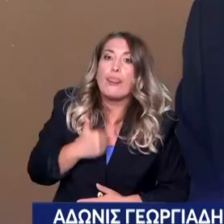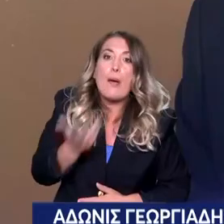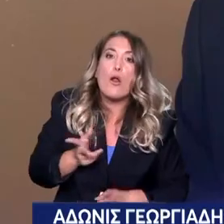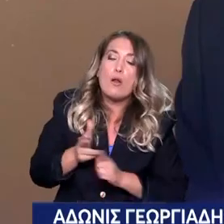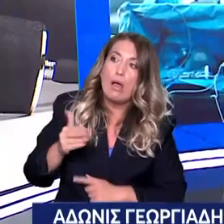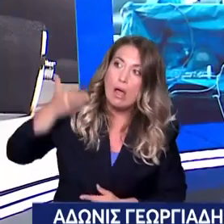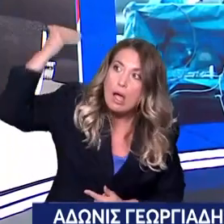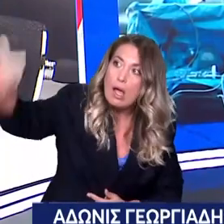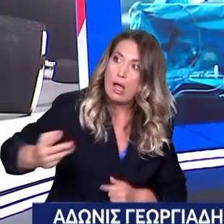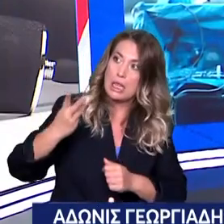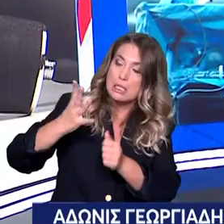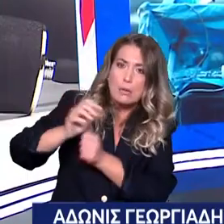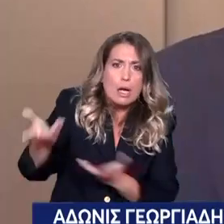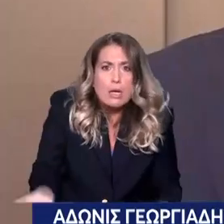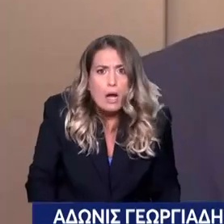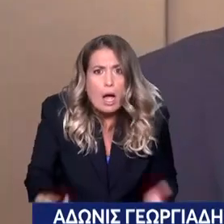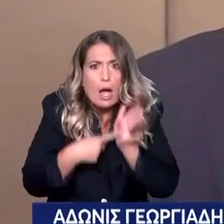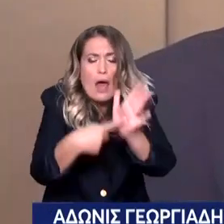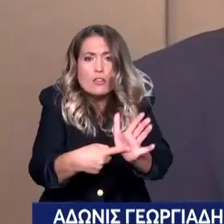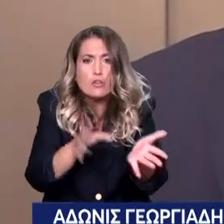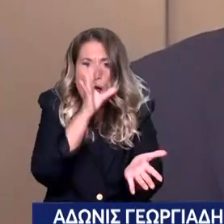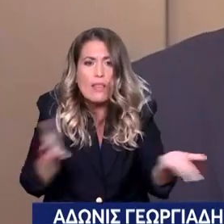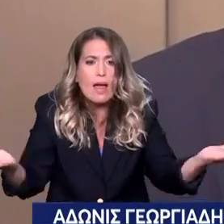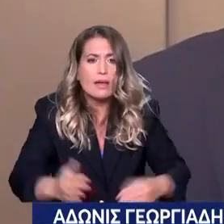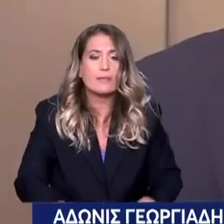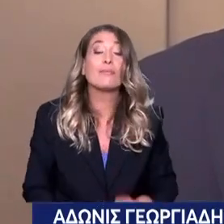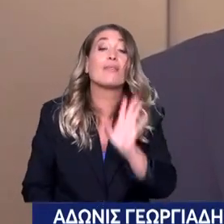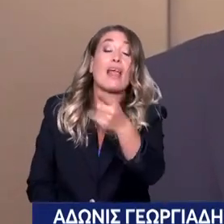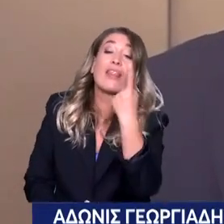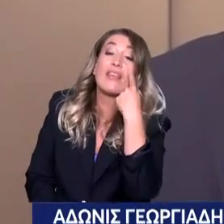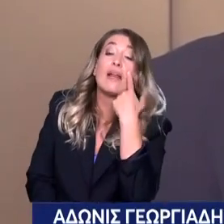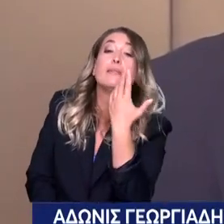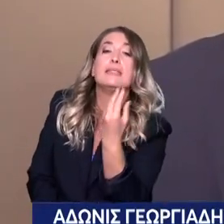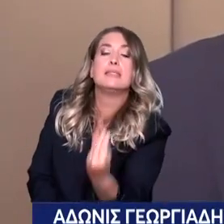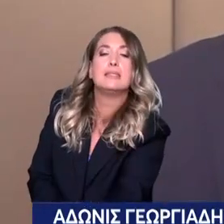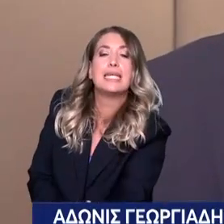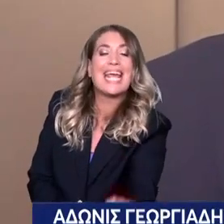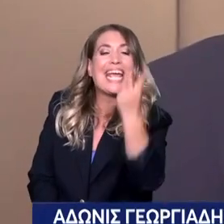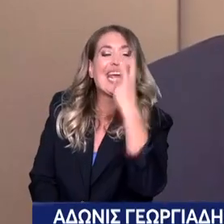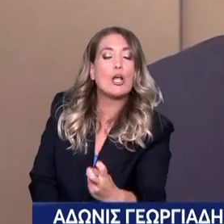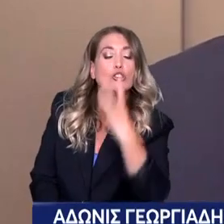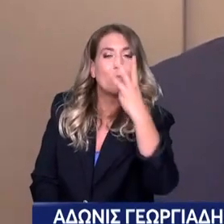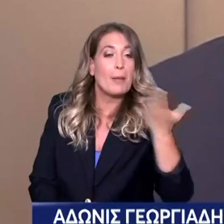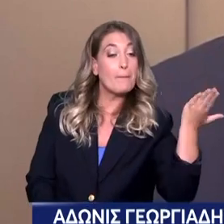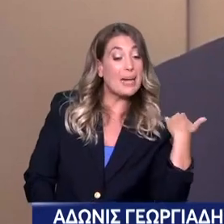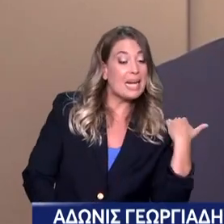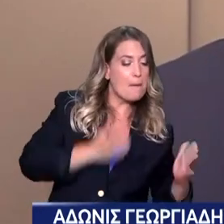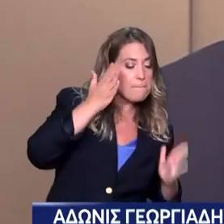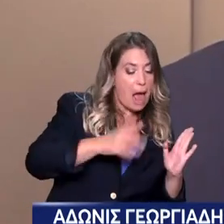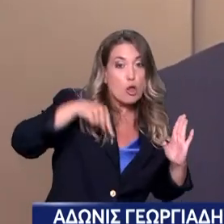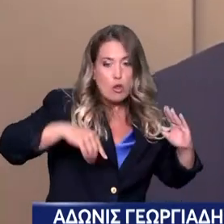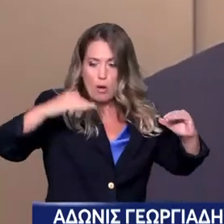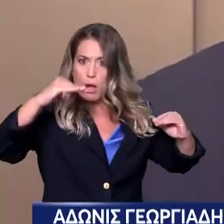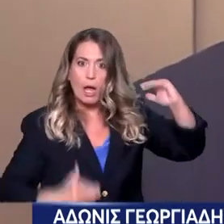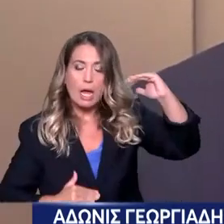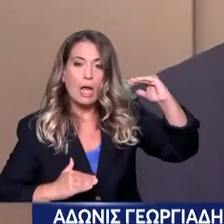ένα θέμα που οφείλω να το αναδείξω στο μέγιστο βαθμό. Δεν βλέπετε ότι 23.000 κάτω σε 6 μήνες είναι μεγάλη